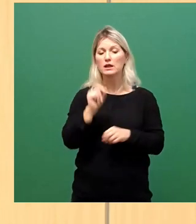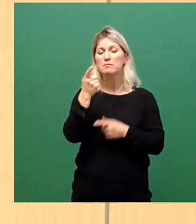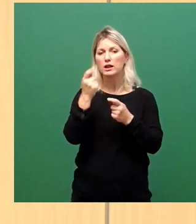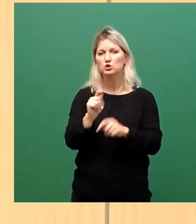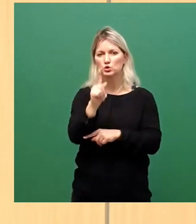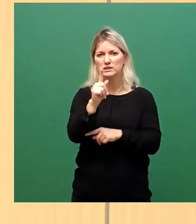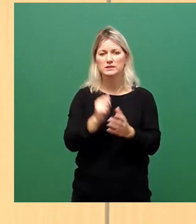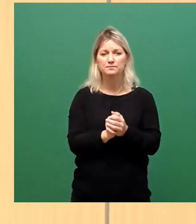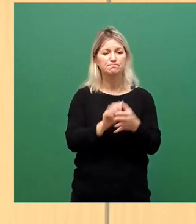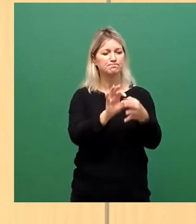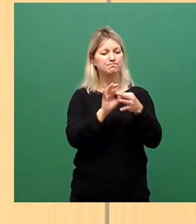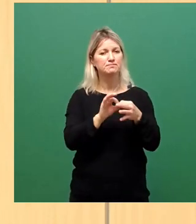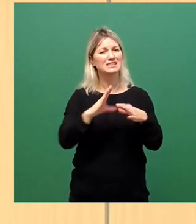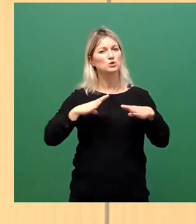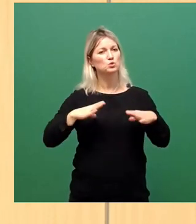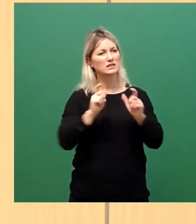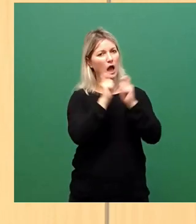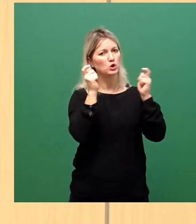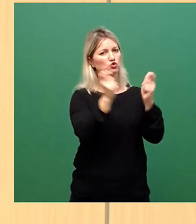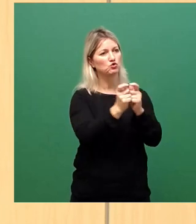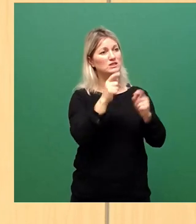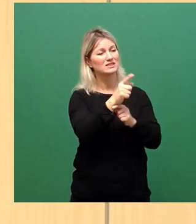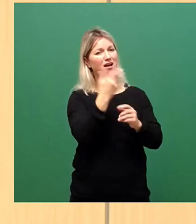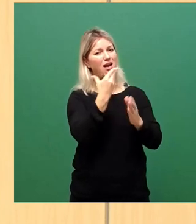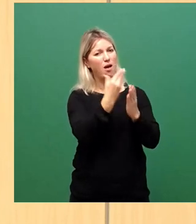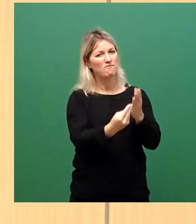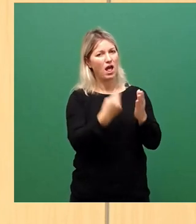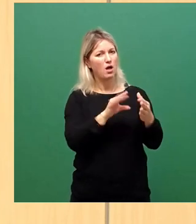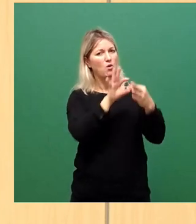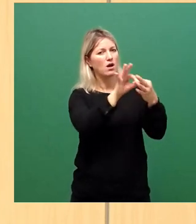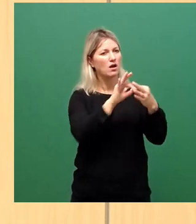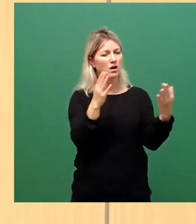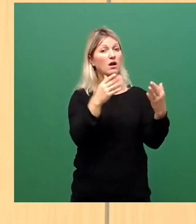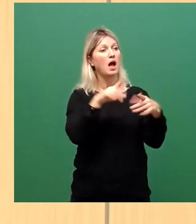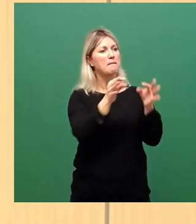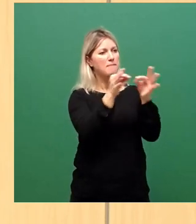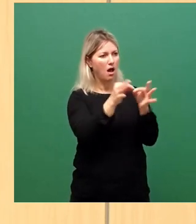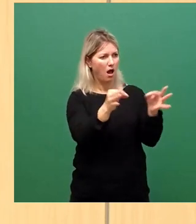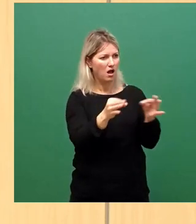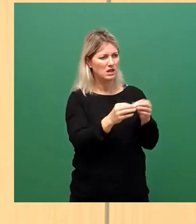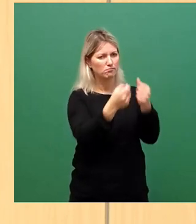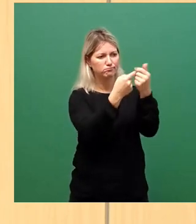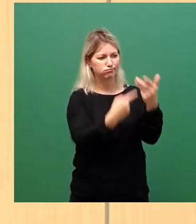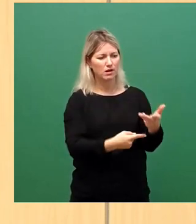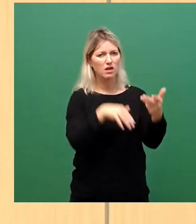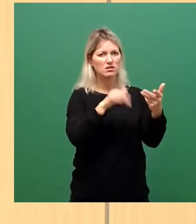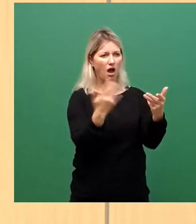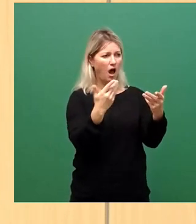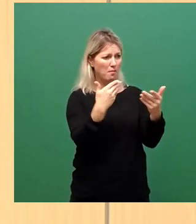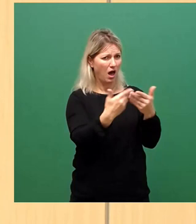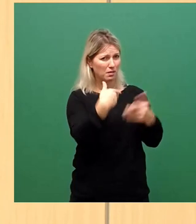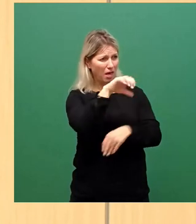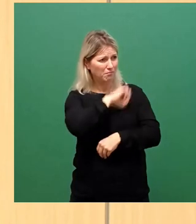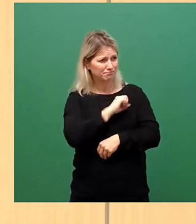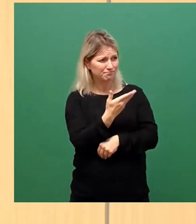Beschlussempfehlung des Gesundheitsausschusses schauen, ist wieder ein buntes Potpourri aus Maßnahmen herausgekommen, die weiterhin kaum Mehrwert bieten oder bereits